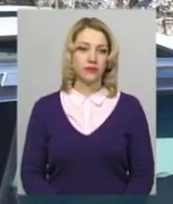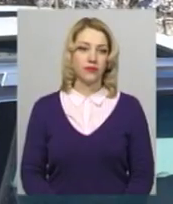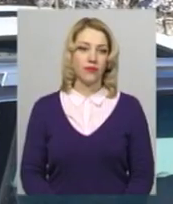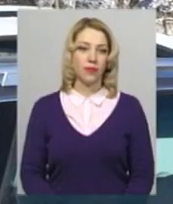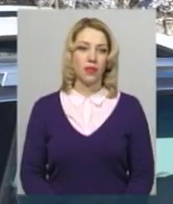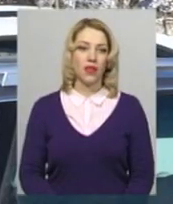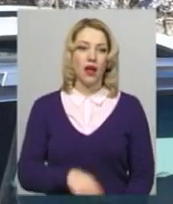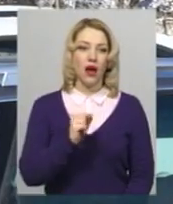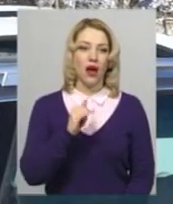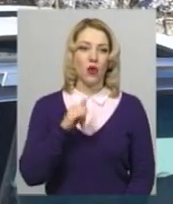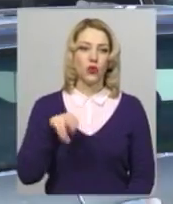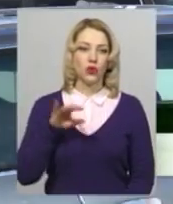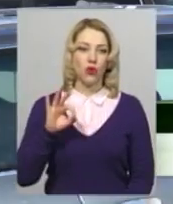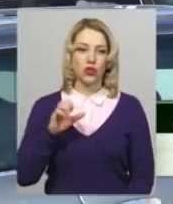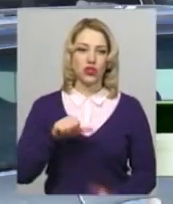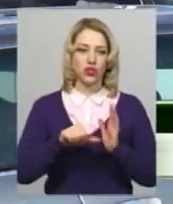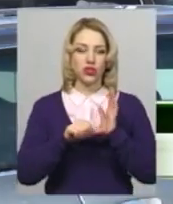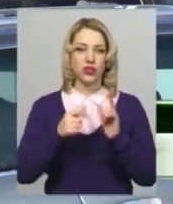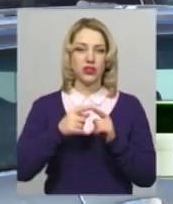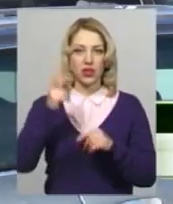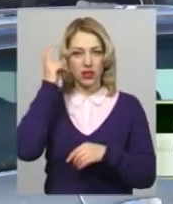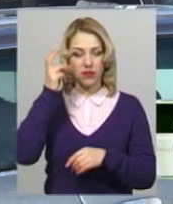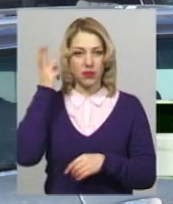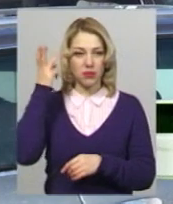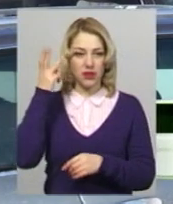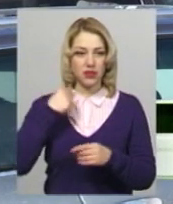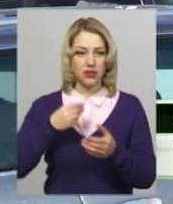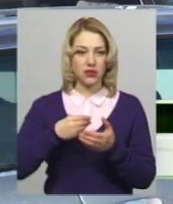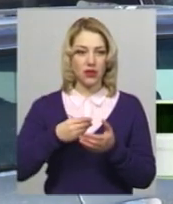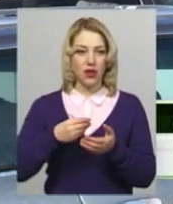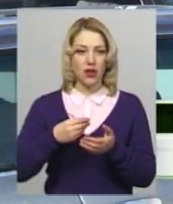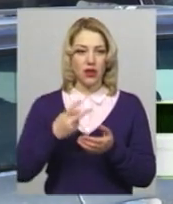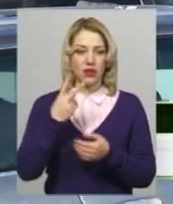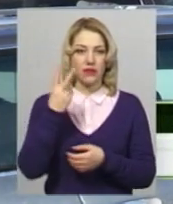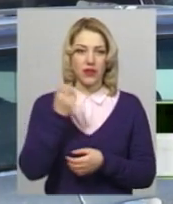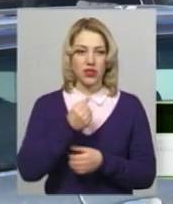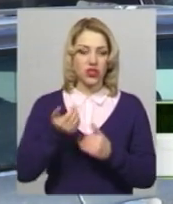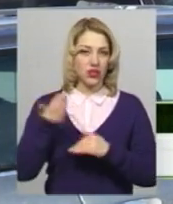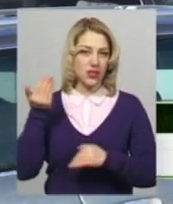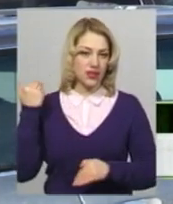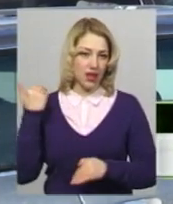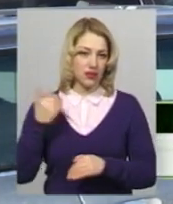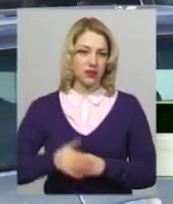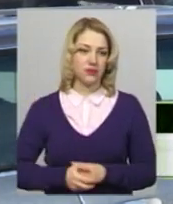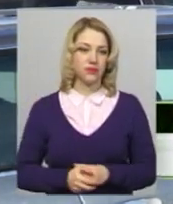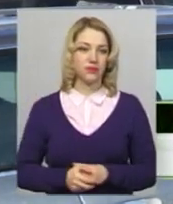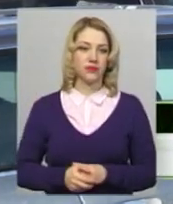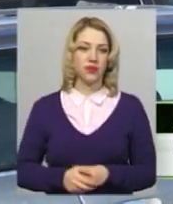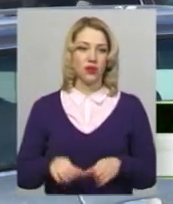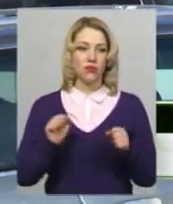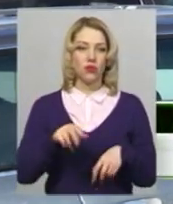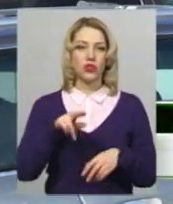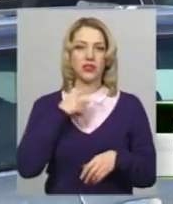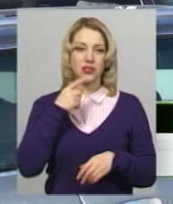Ауді А6 універсалі. Повів її в Хмельницькому, буквально тижня-два назад. Можна сказати,